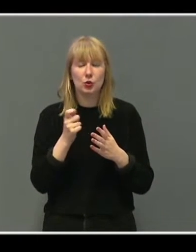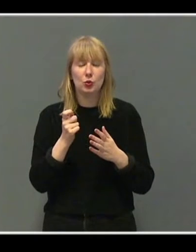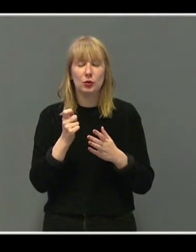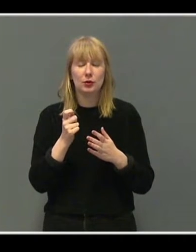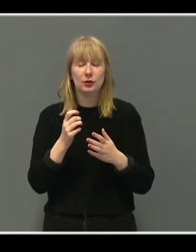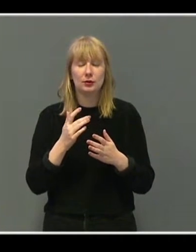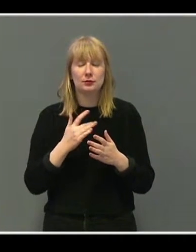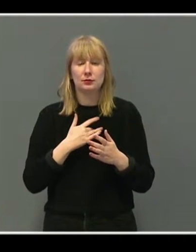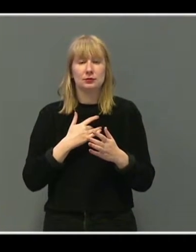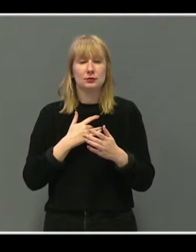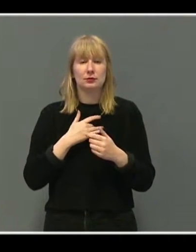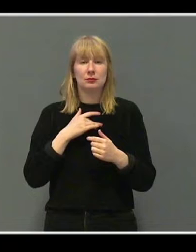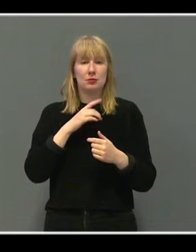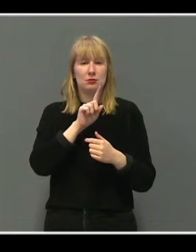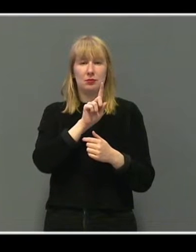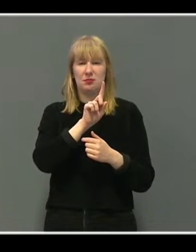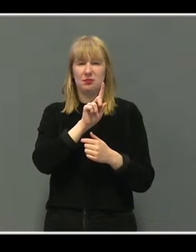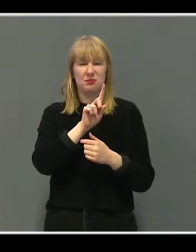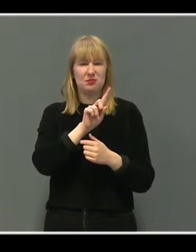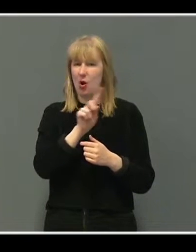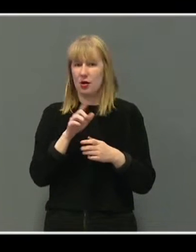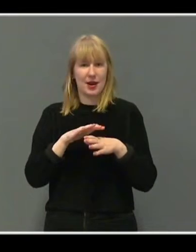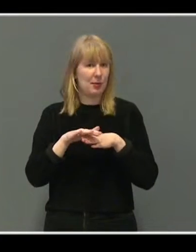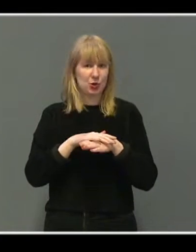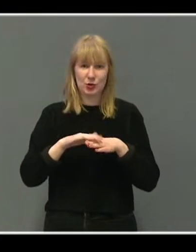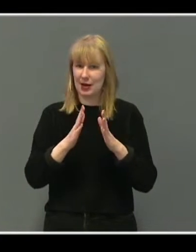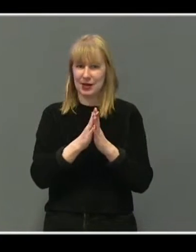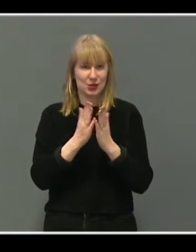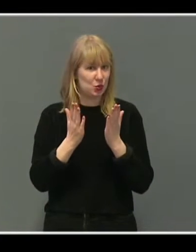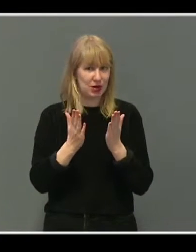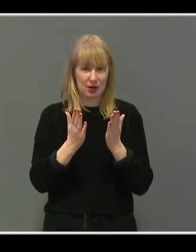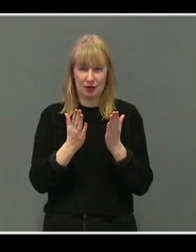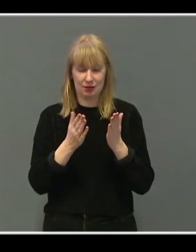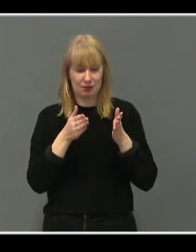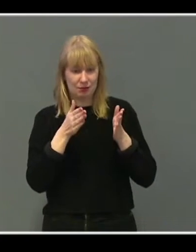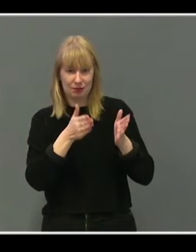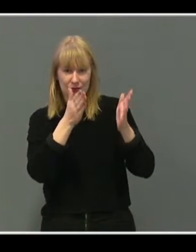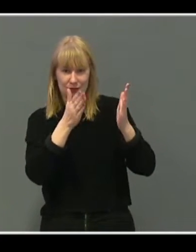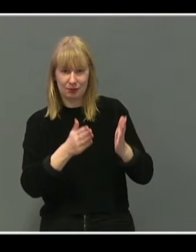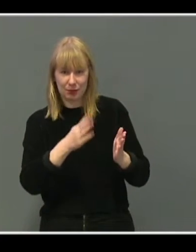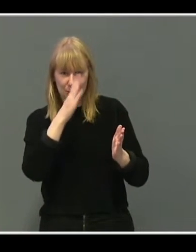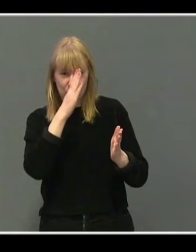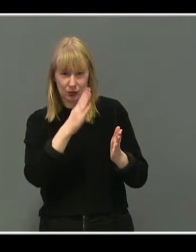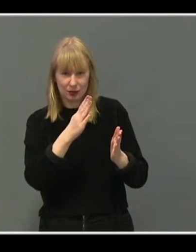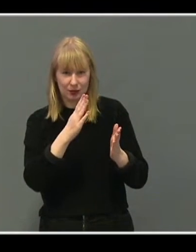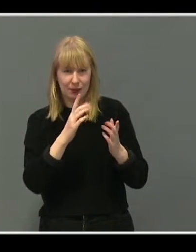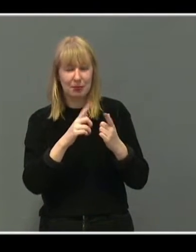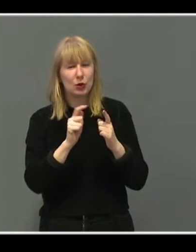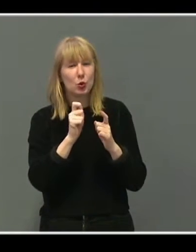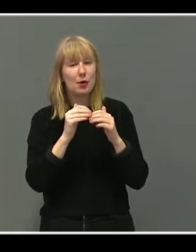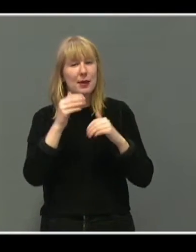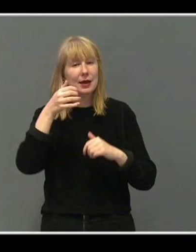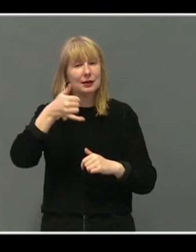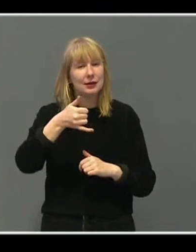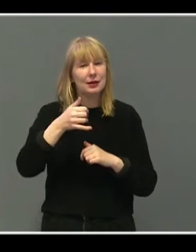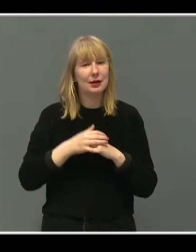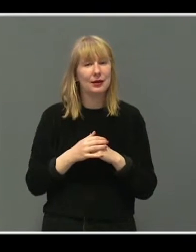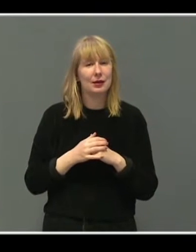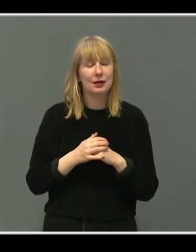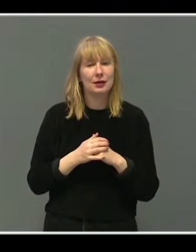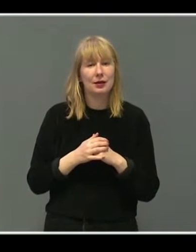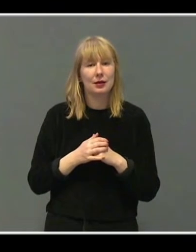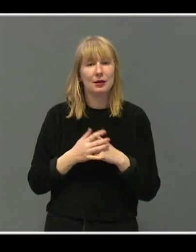noe mer- -"en bare den litt sånn emosjonelle historien om denne gutten." Og det jeg tror skjedde var at